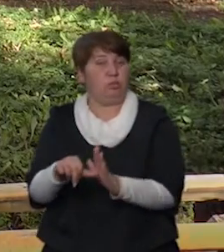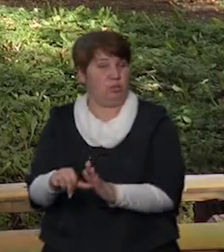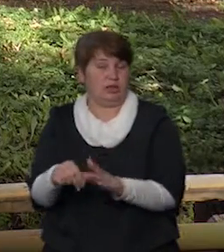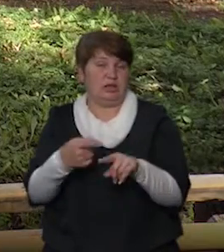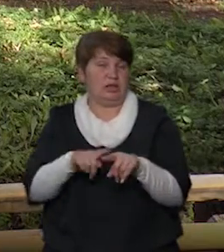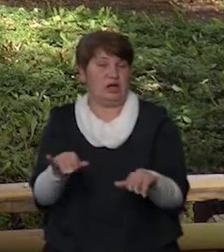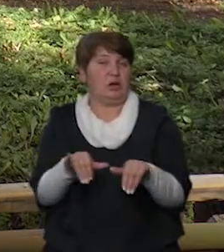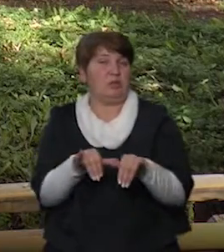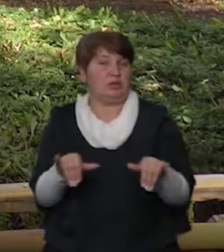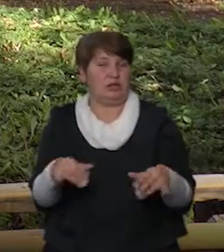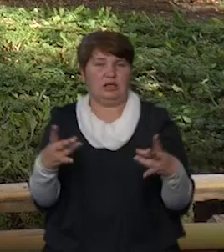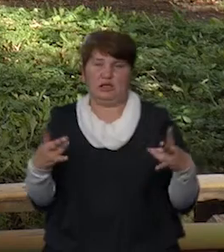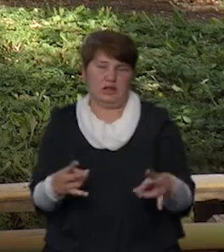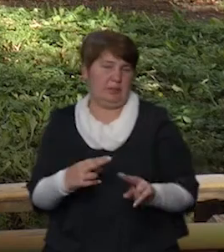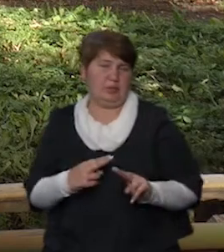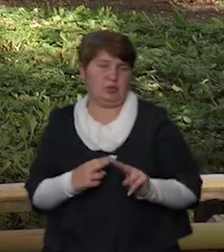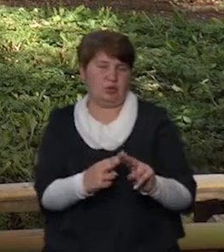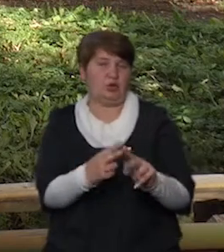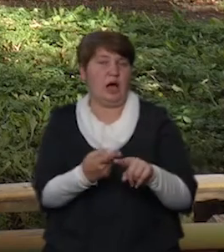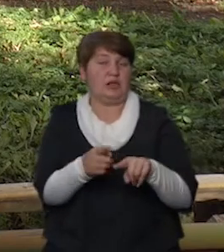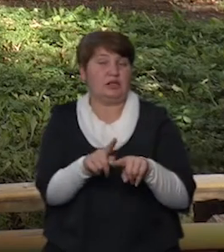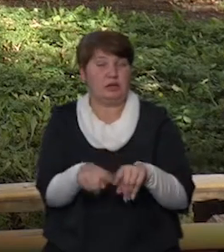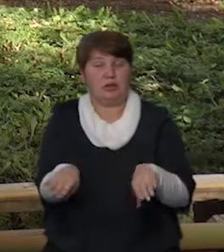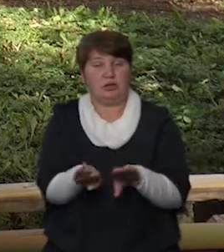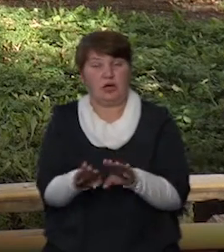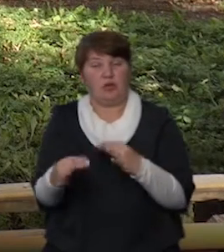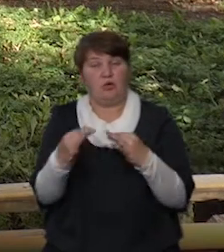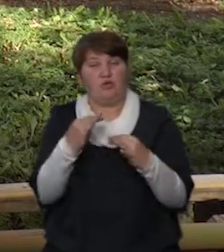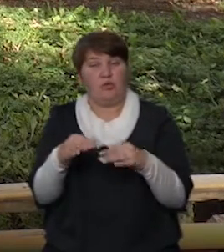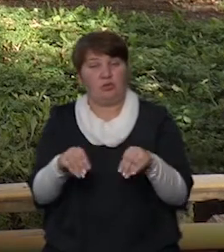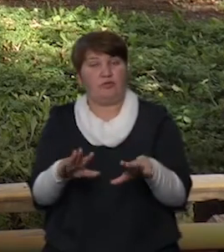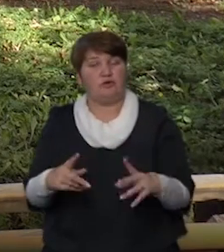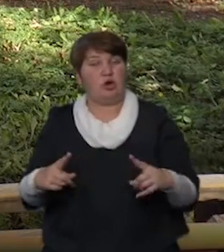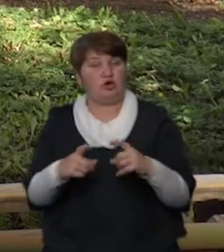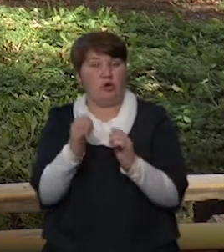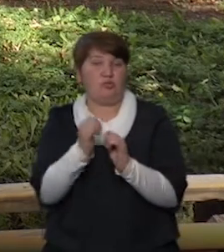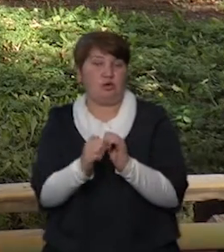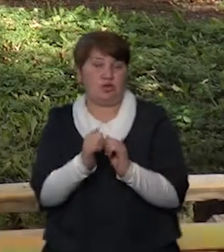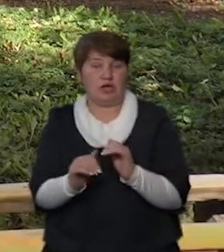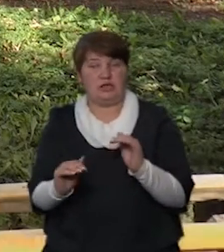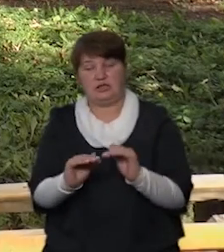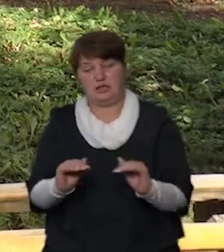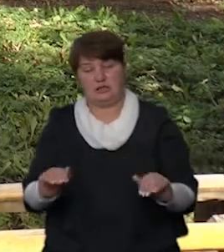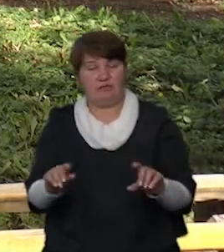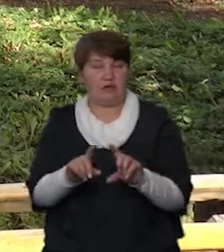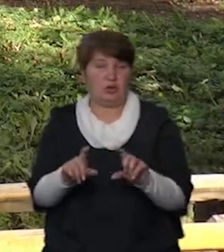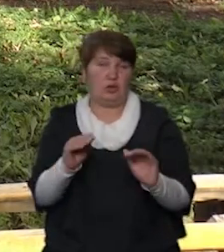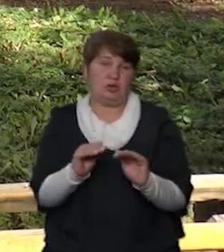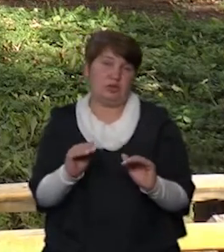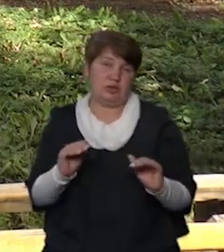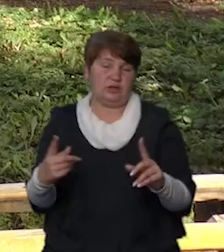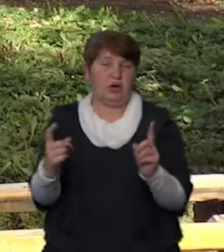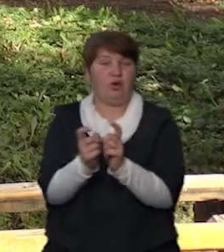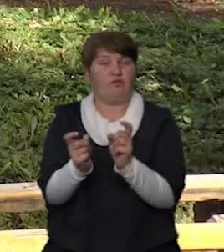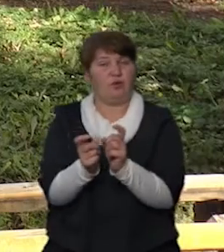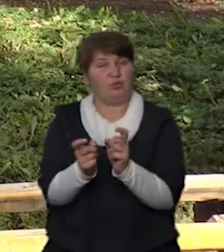йому потрібно протистояти. Так само ми говоримо про вирішення конфліктів, адже дуже часто, навіть з дитячого садочка, дітки конфліктують між